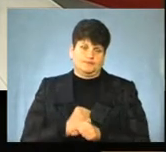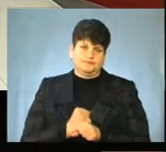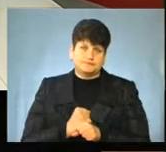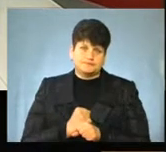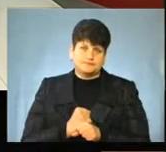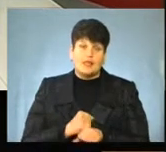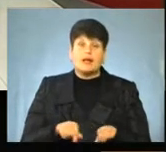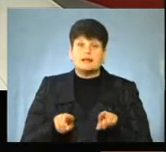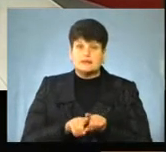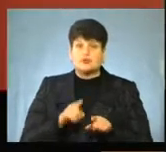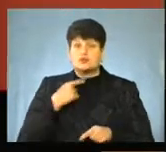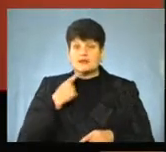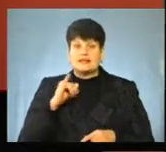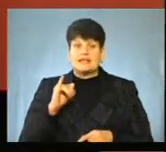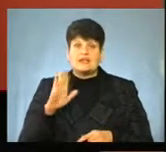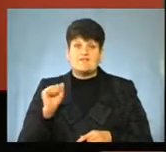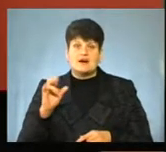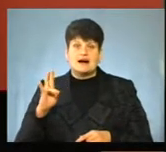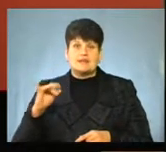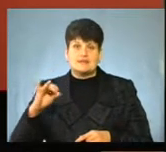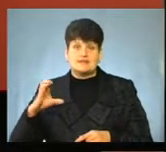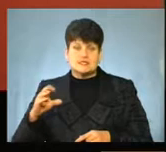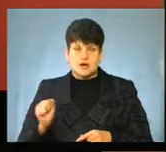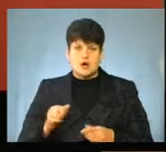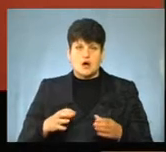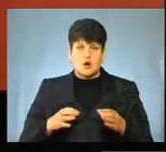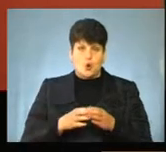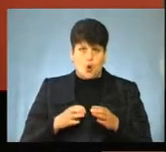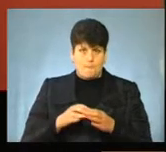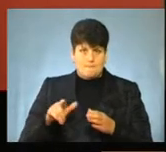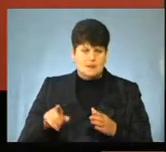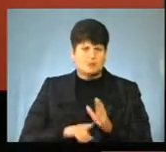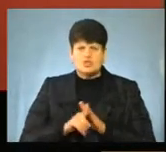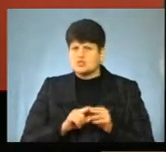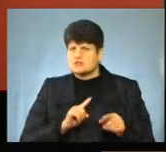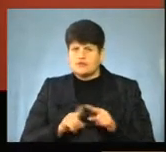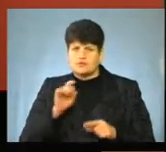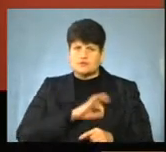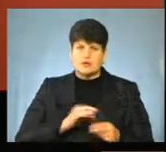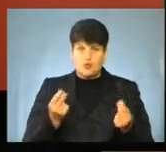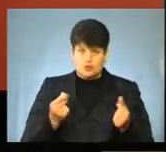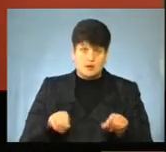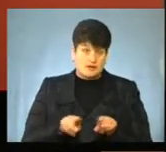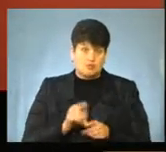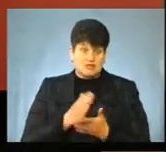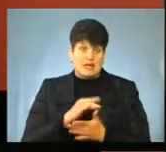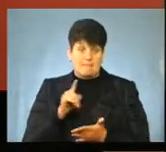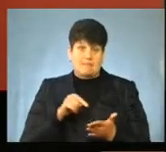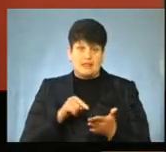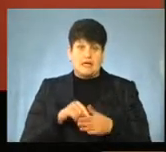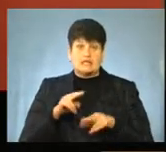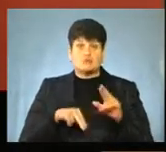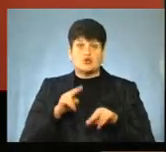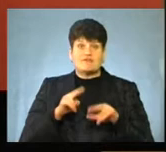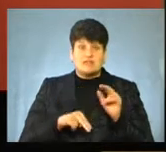Також ви називали Іванівську громаду як ту, яка найшвидше розпочала усвоєння коштів, але, власне, також є питання щодо